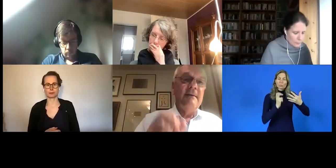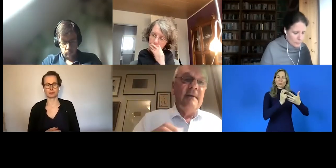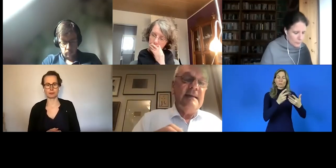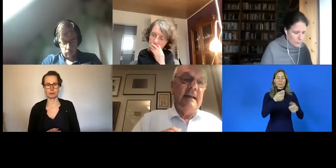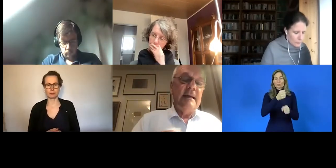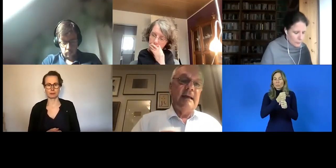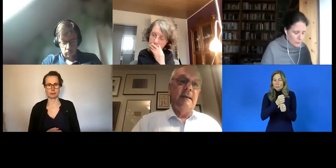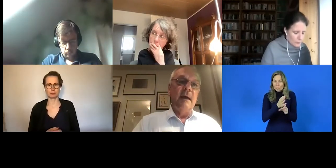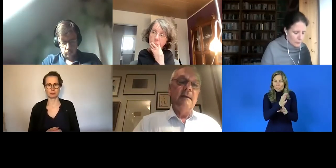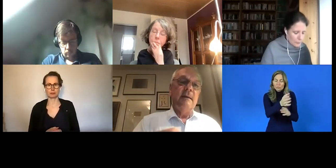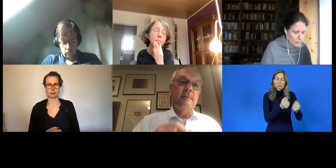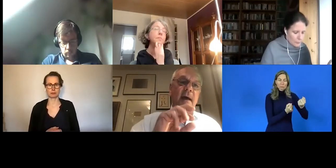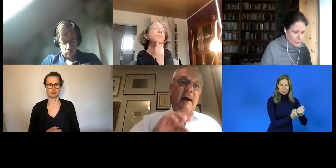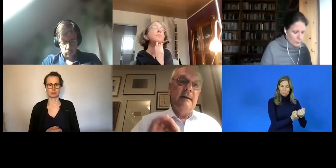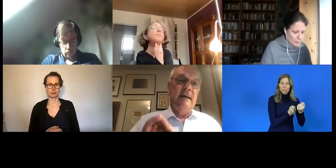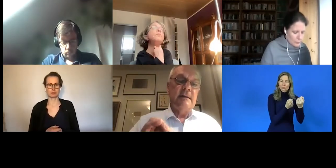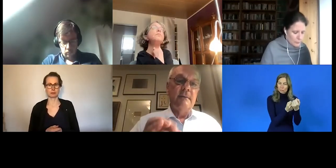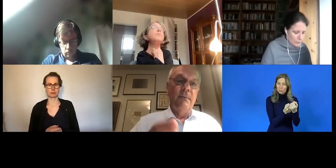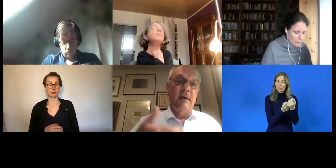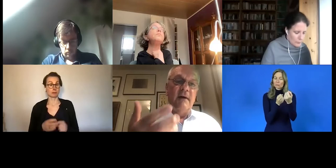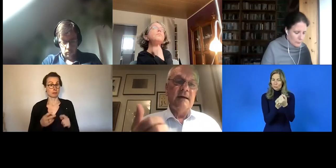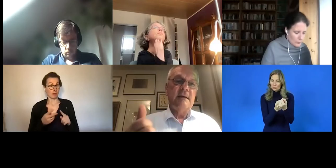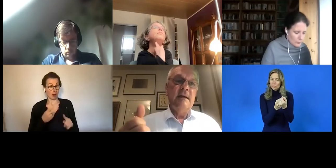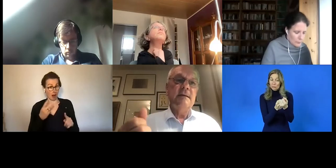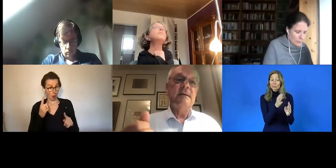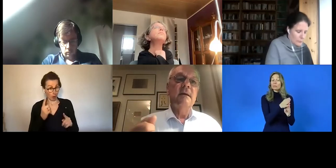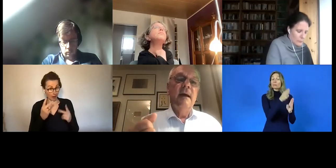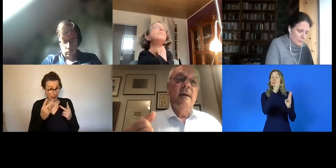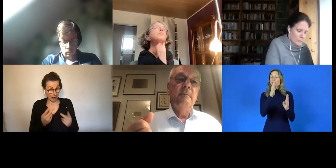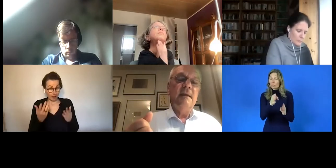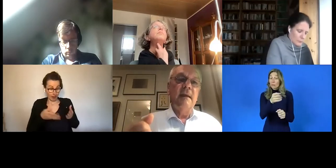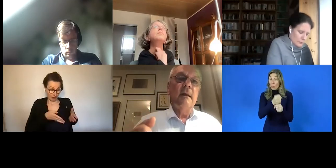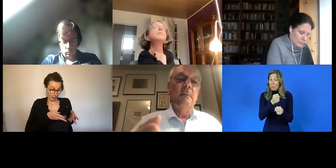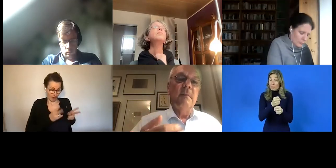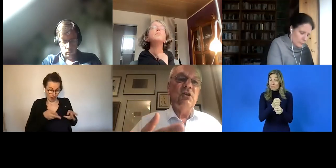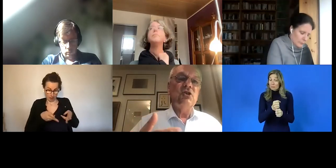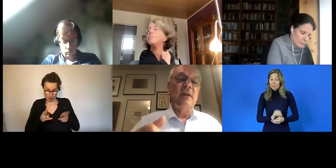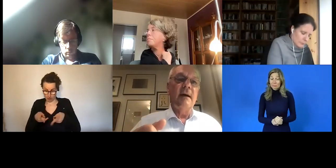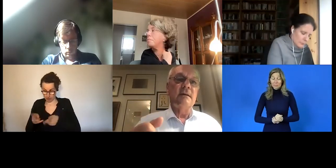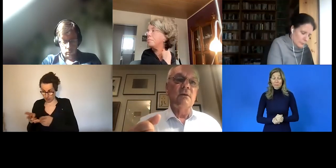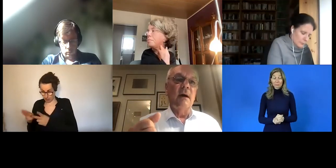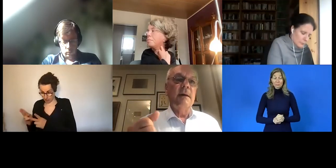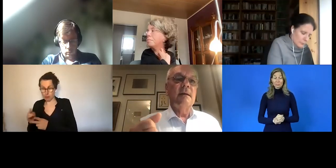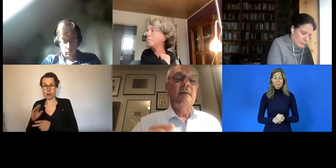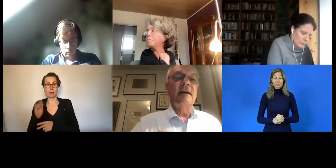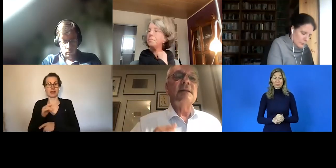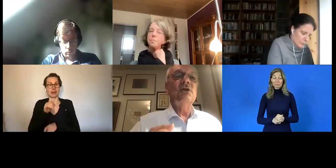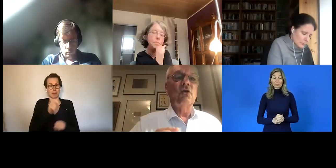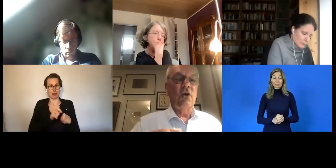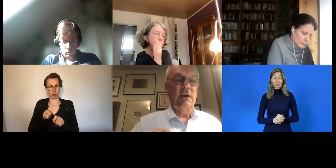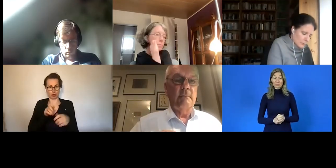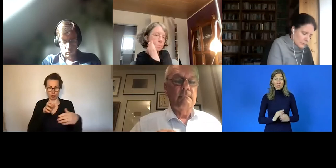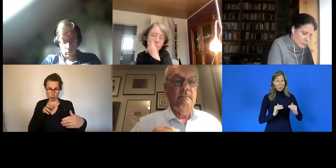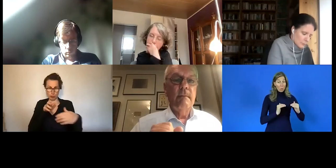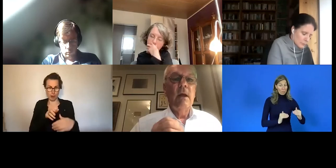Ein wesentliches Element bei all diesen Phasen ist, mit den Menschen daran zu arbeiten, was sie